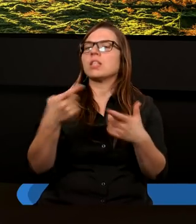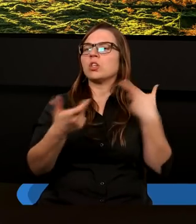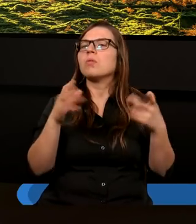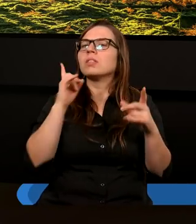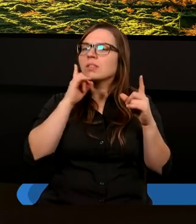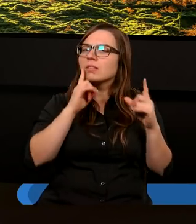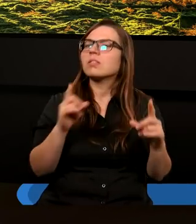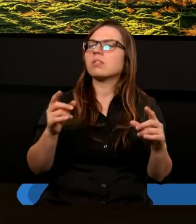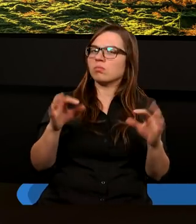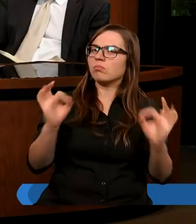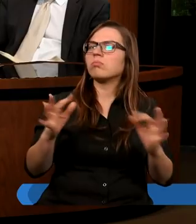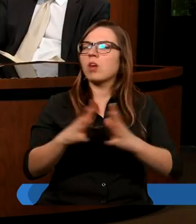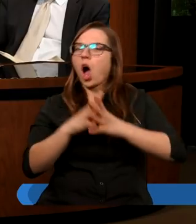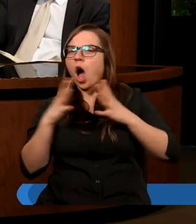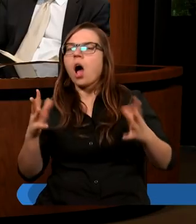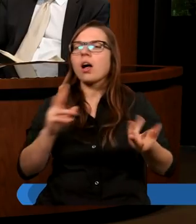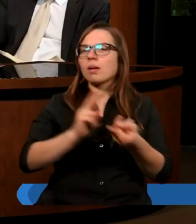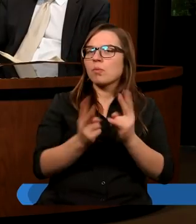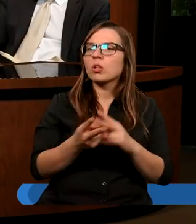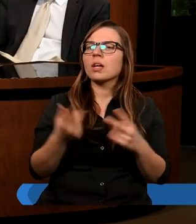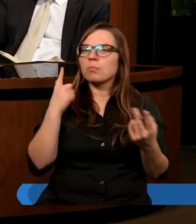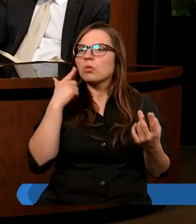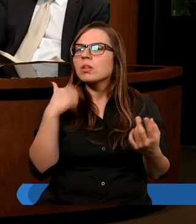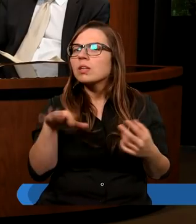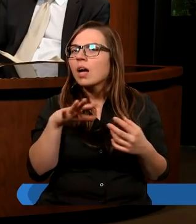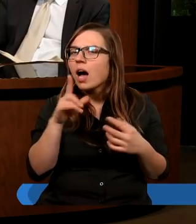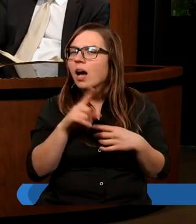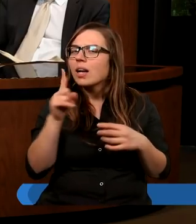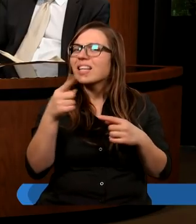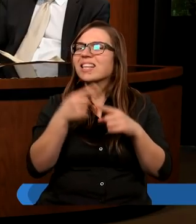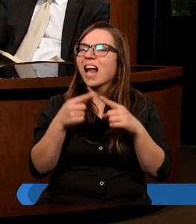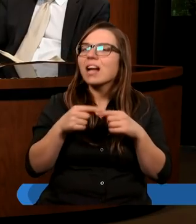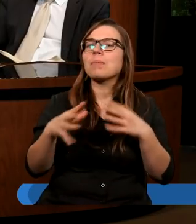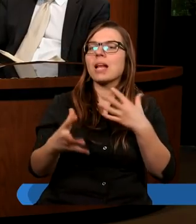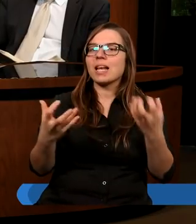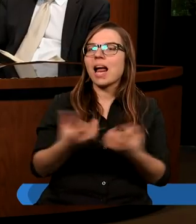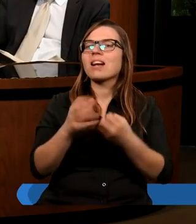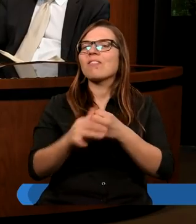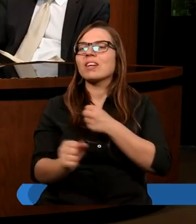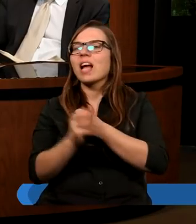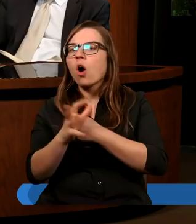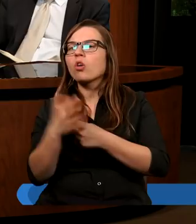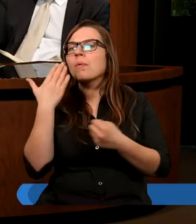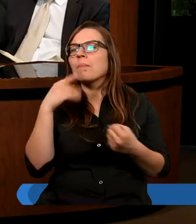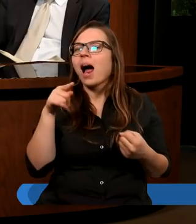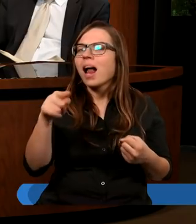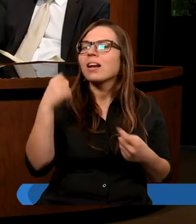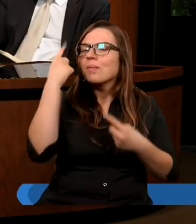naprawdę duże spotkania. Posłuchajmy, bardzo proszę. Jeszcze nim znajdziemy się w Jerozolimie, bardzo podoba mi się